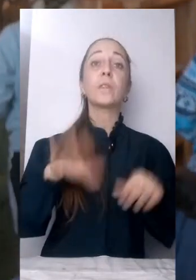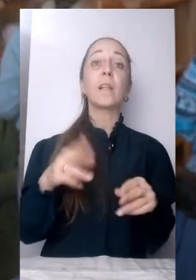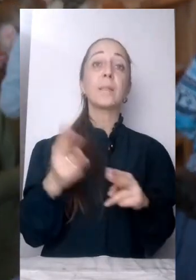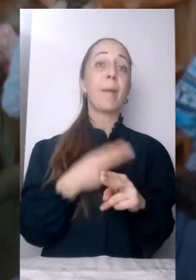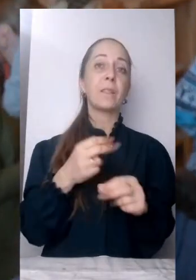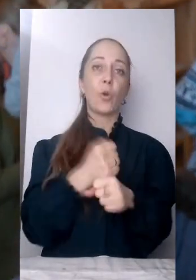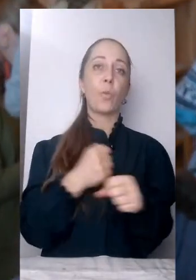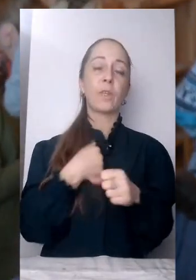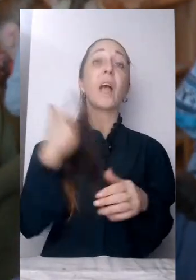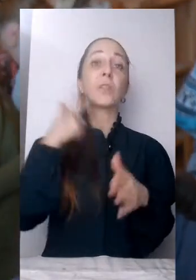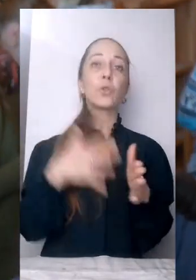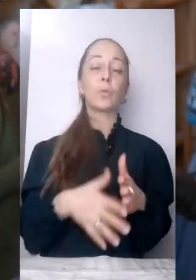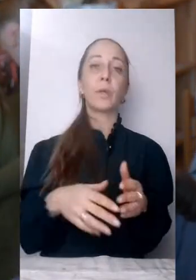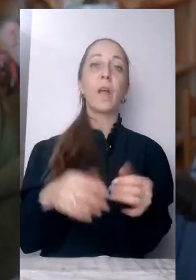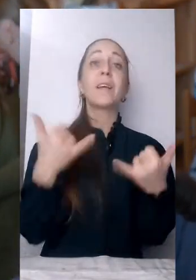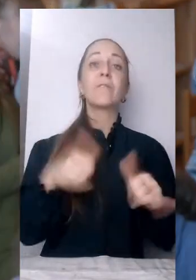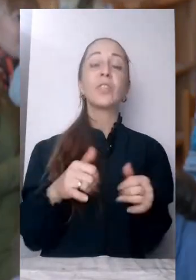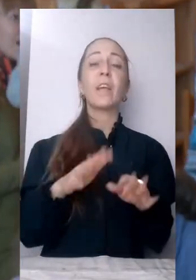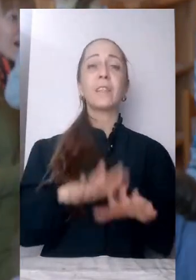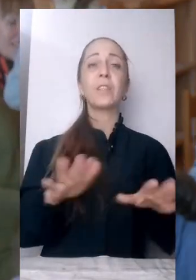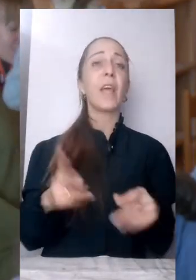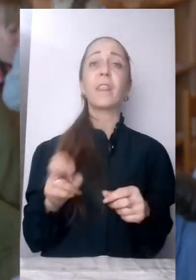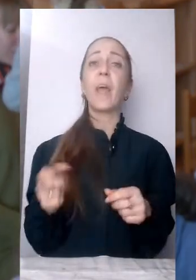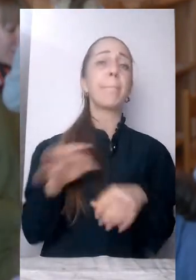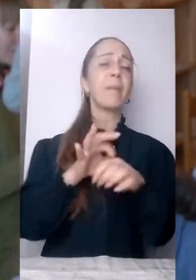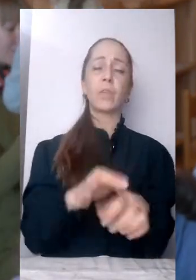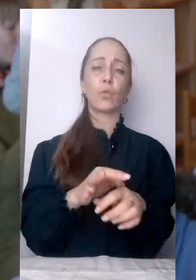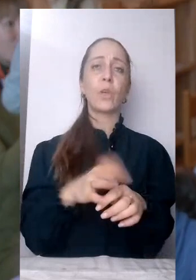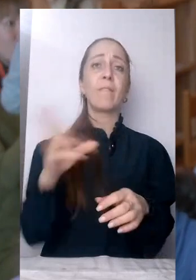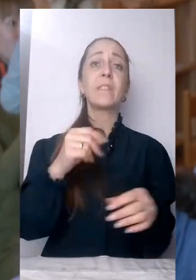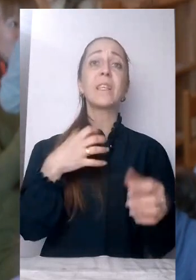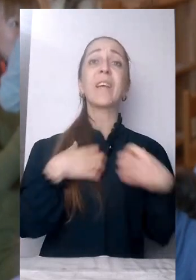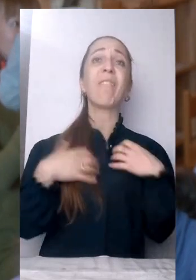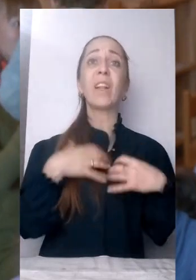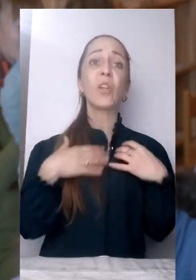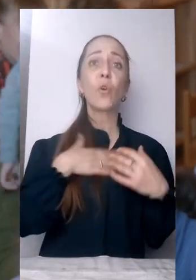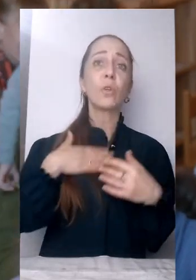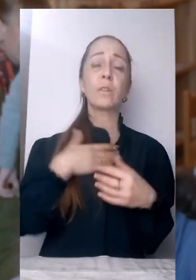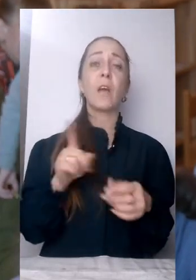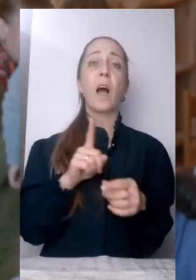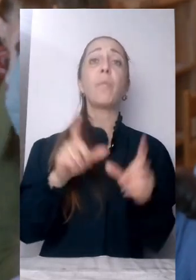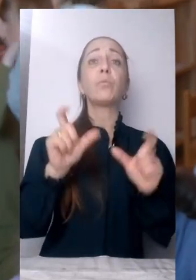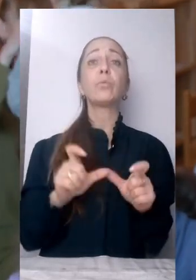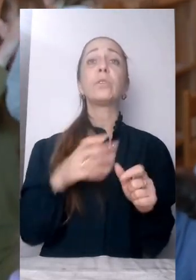дітей не приведуть, тому що всі хвилюються або будуть під забором, під парканом чекати. Тобто це було вже